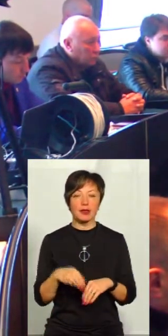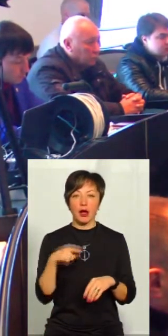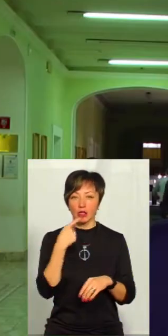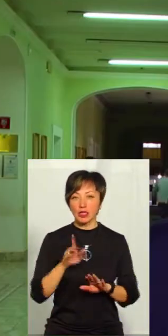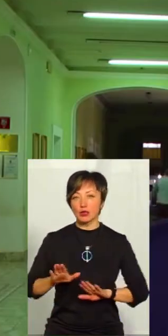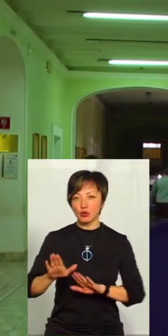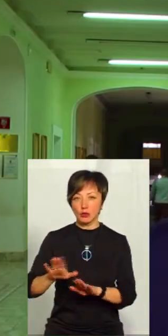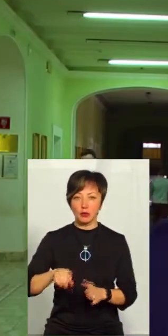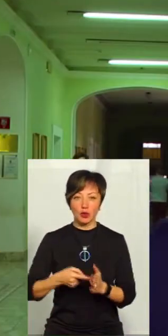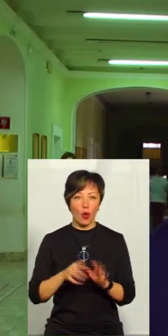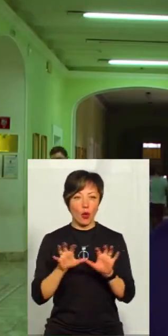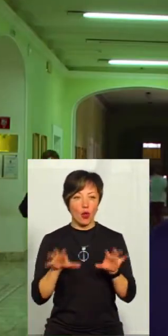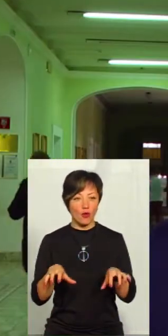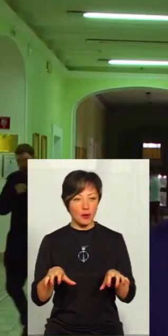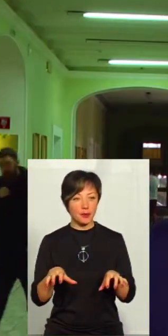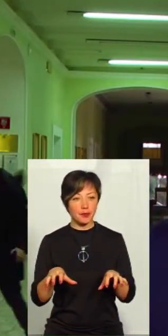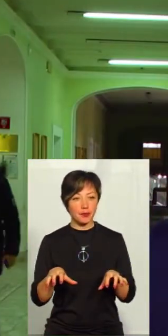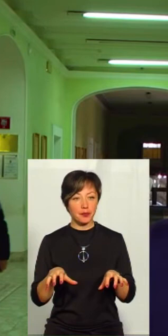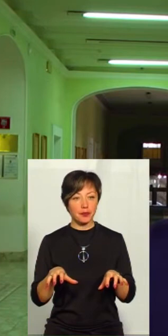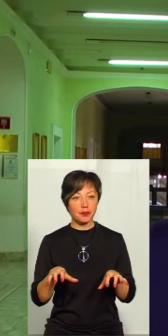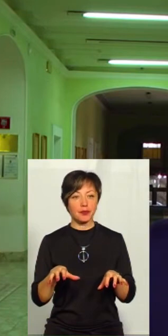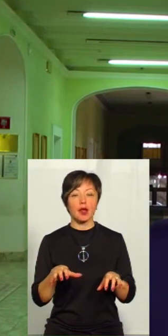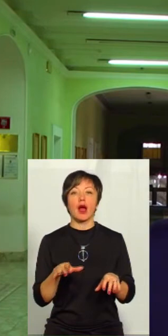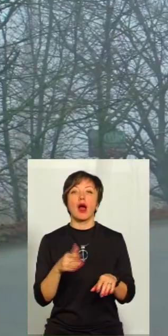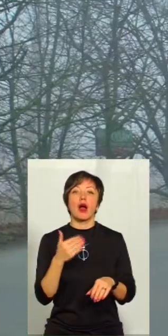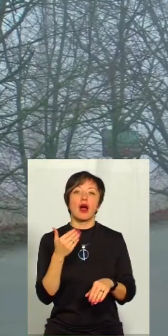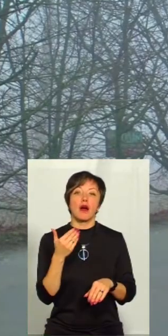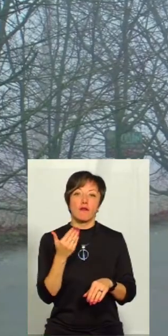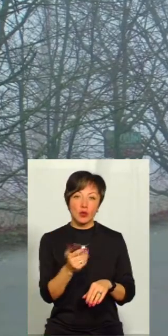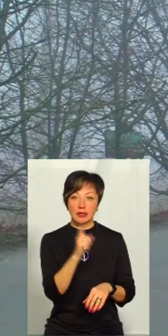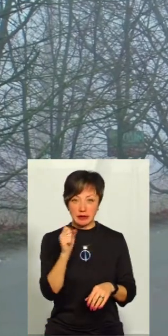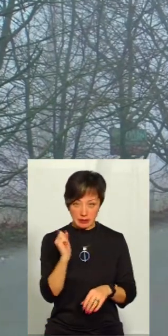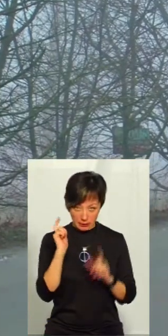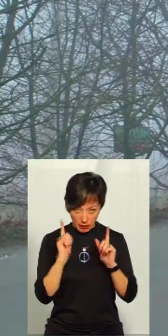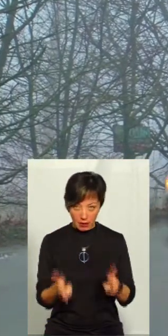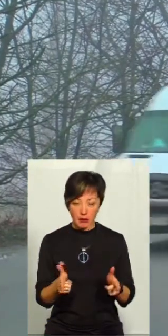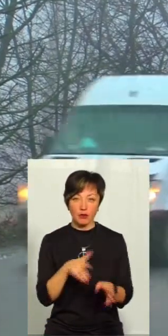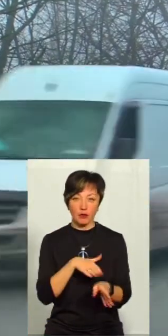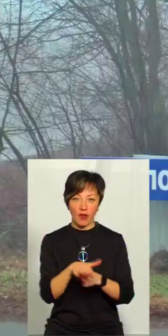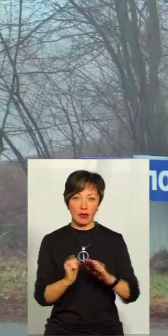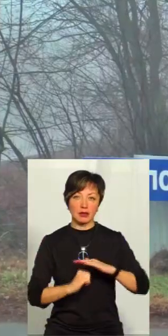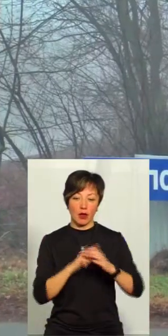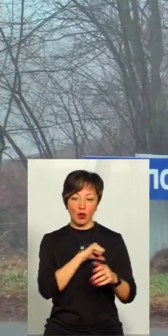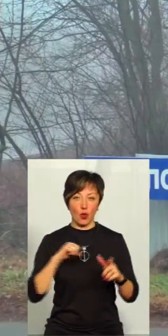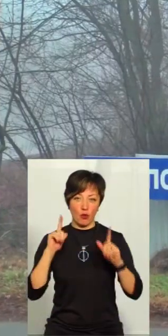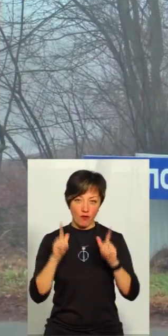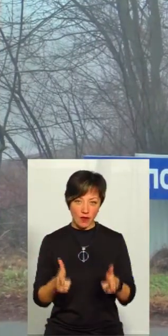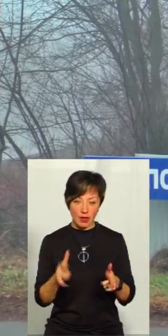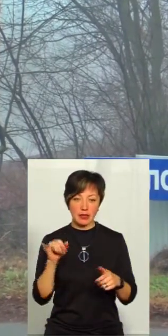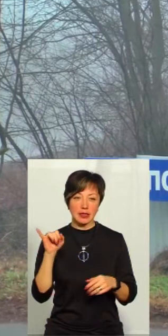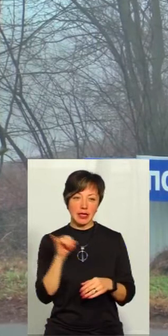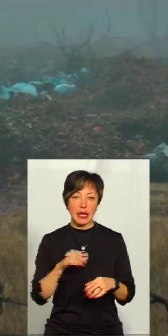заступника Хмельницького міського голови Володимира Гончарука, вони за те, аби це відбувалося на засадах добровільності та